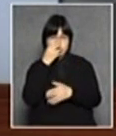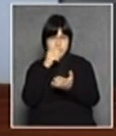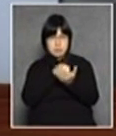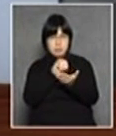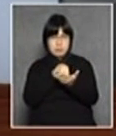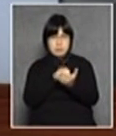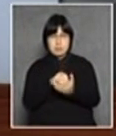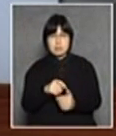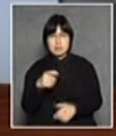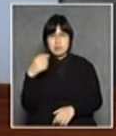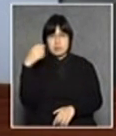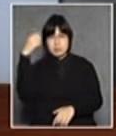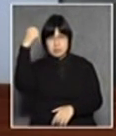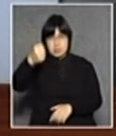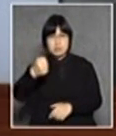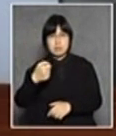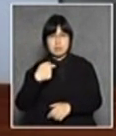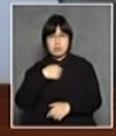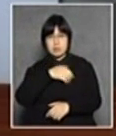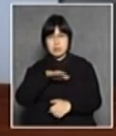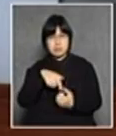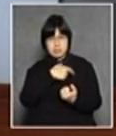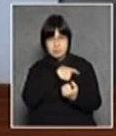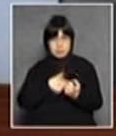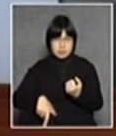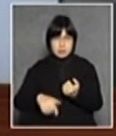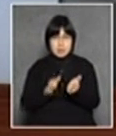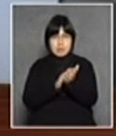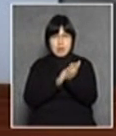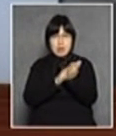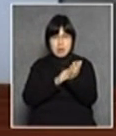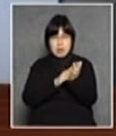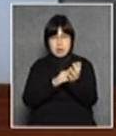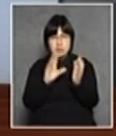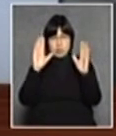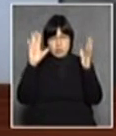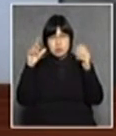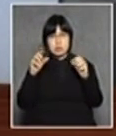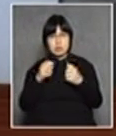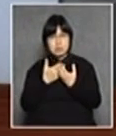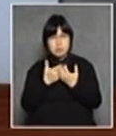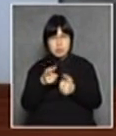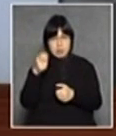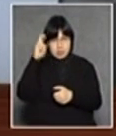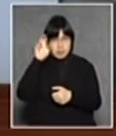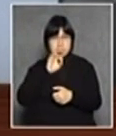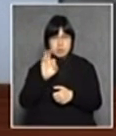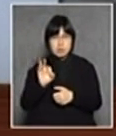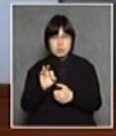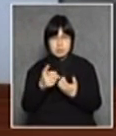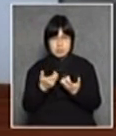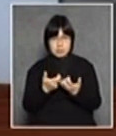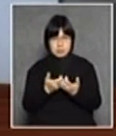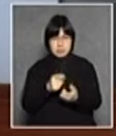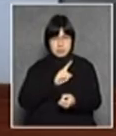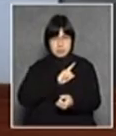主席當我們的議員在歌頌數學的時候他有沒有想過數學本